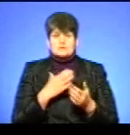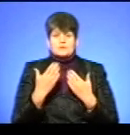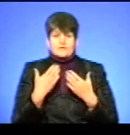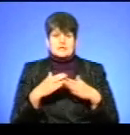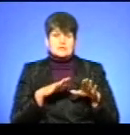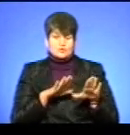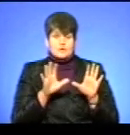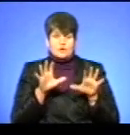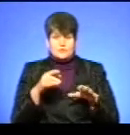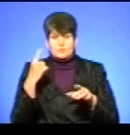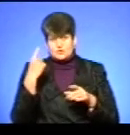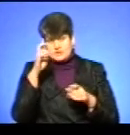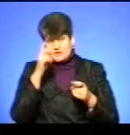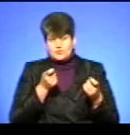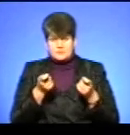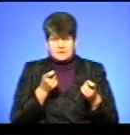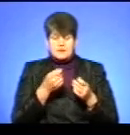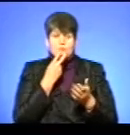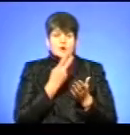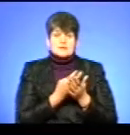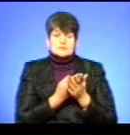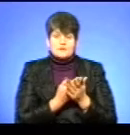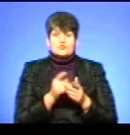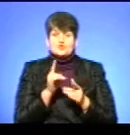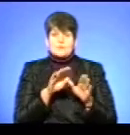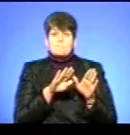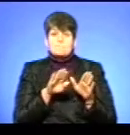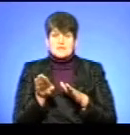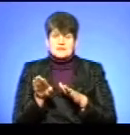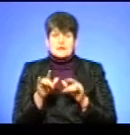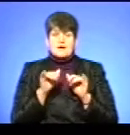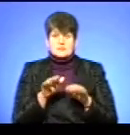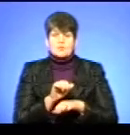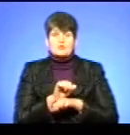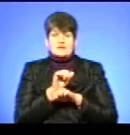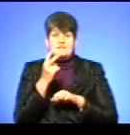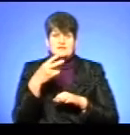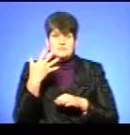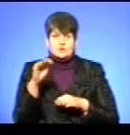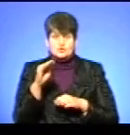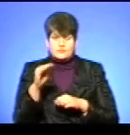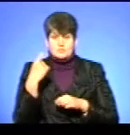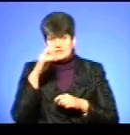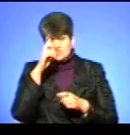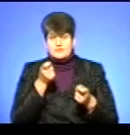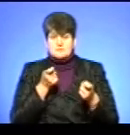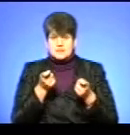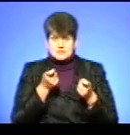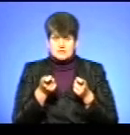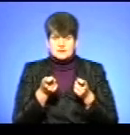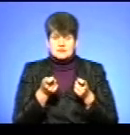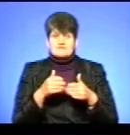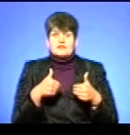заступником голови обласної державної адміністрації, який нам показав, що після акції протесту 25 жовтня обласна державна адміністрація